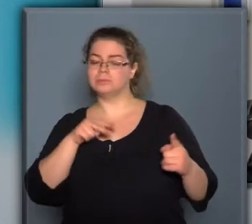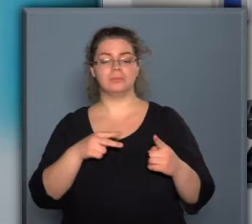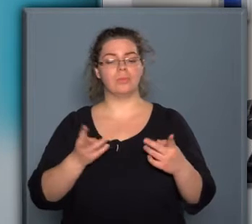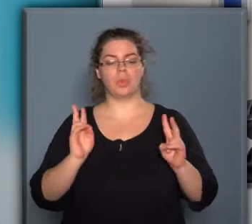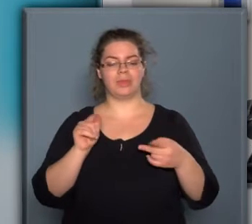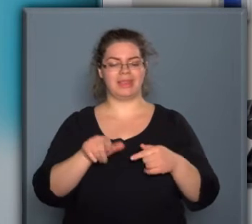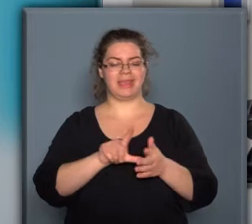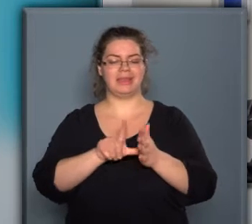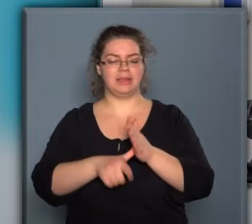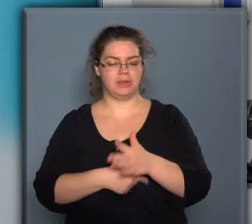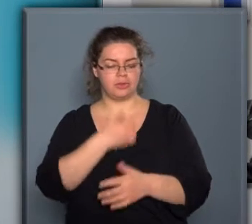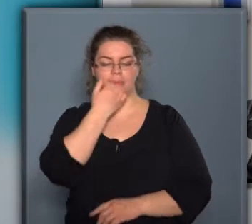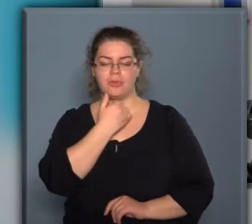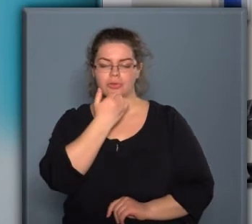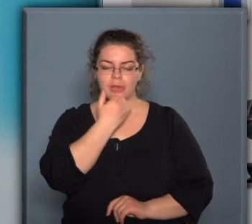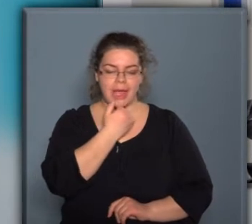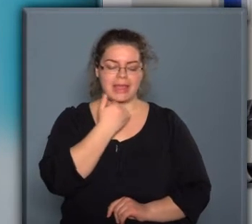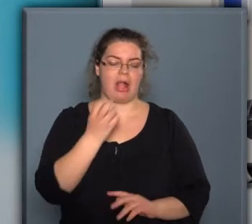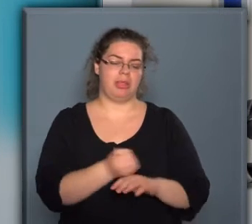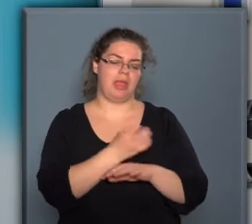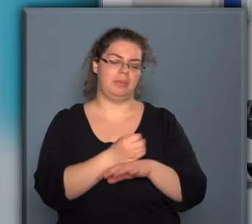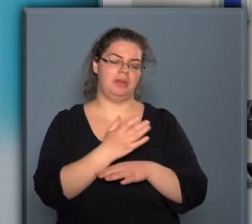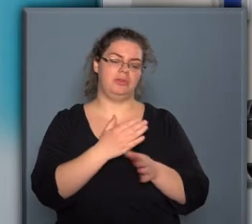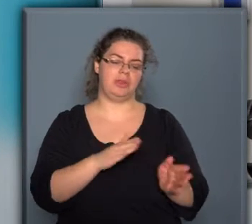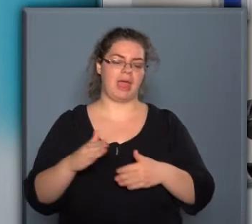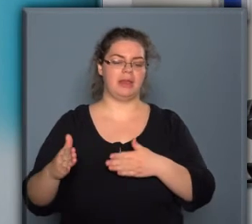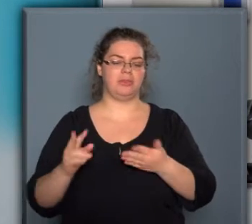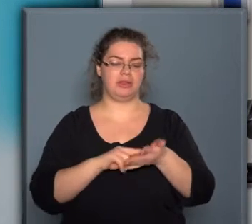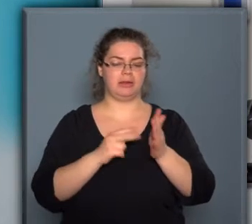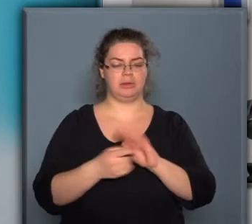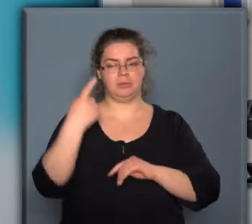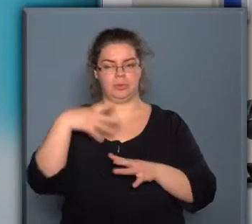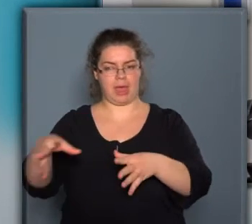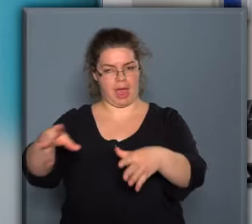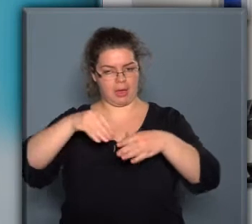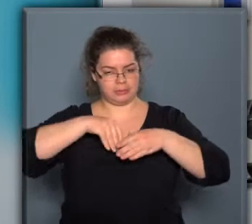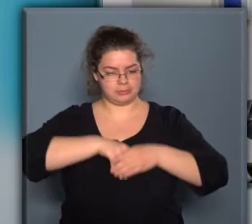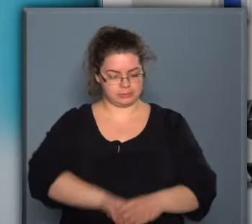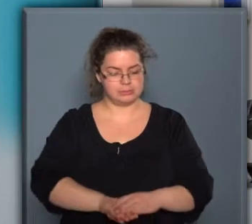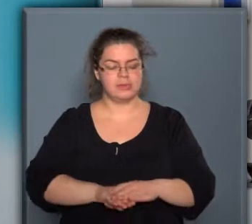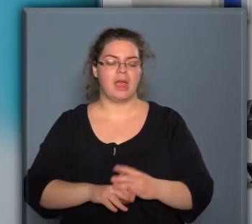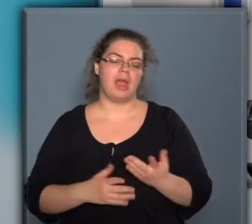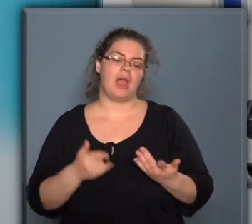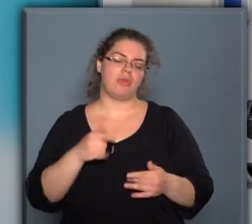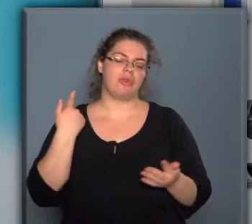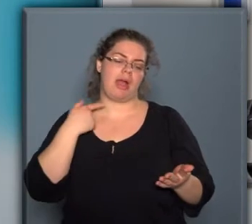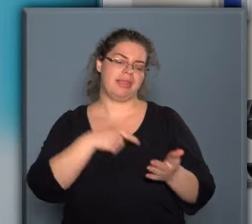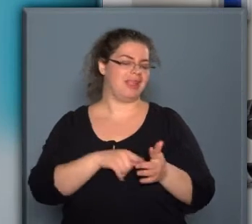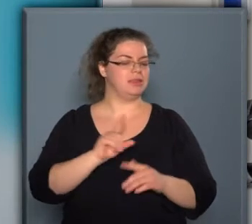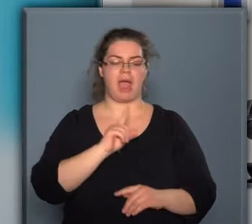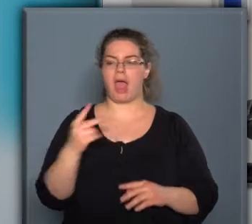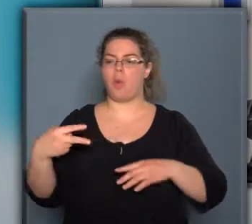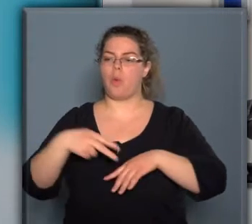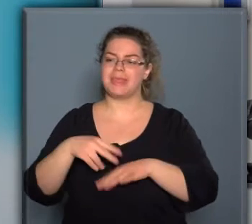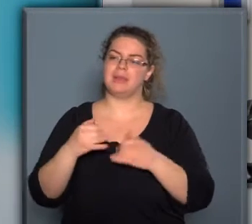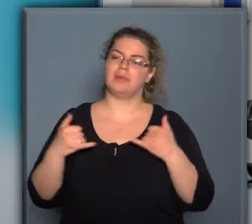a célból, hogy ezeket később a saját termelési, gyártási technológiáikba tudják integrálni. Tehát az a cél, hogy ne